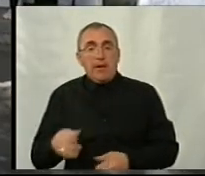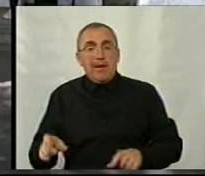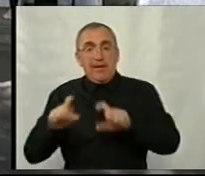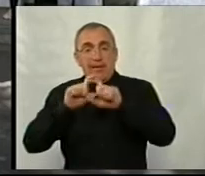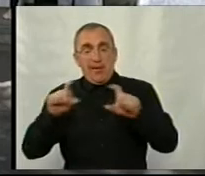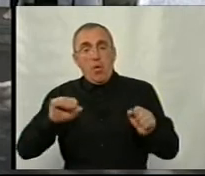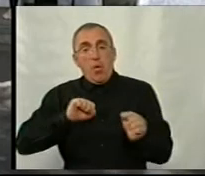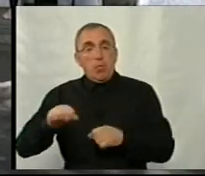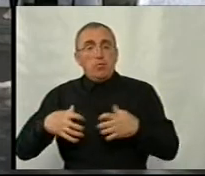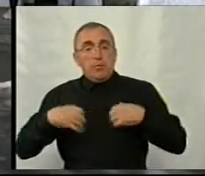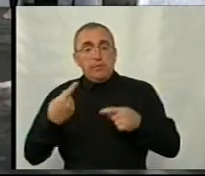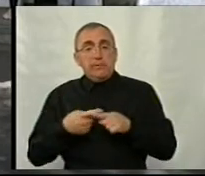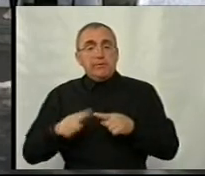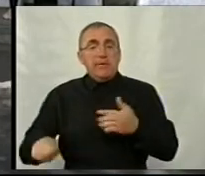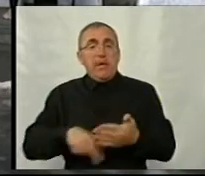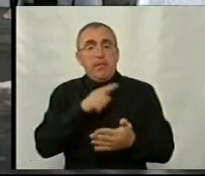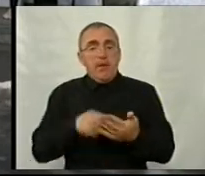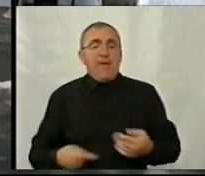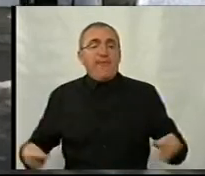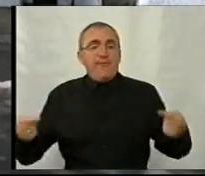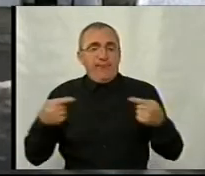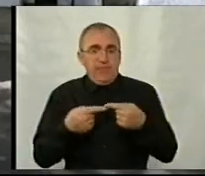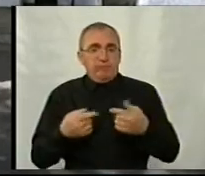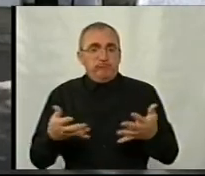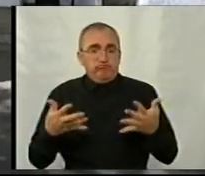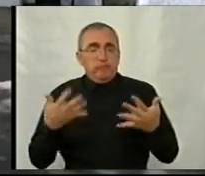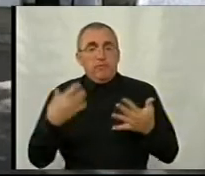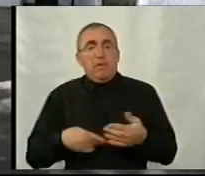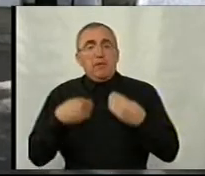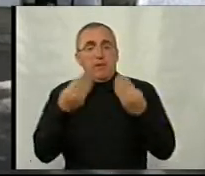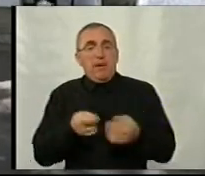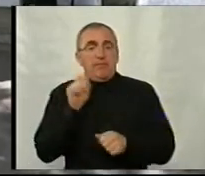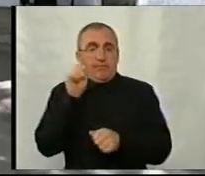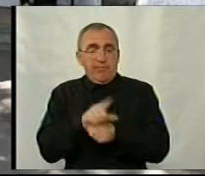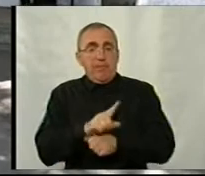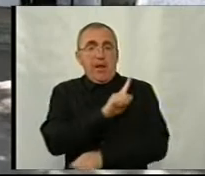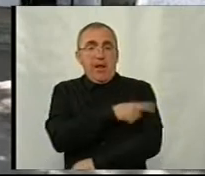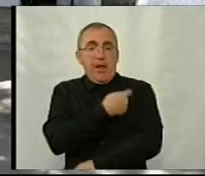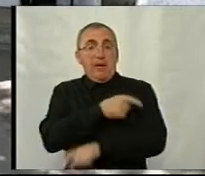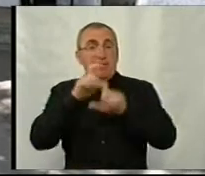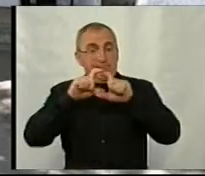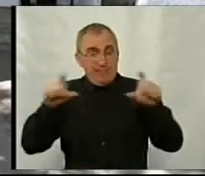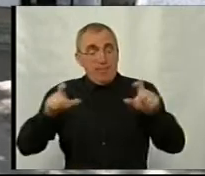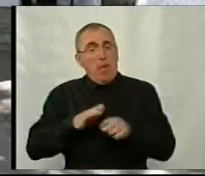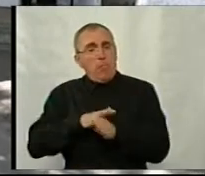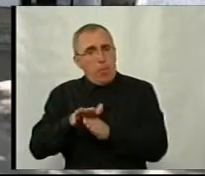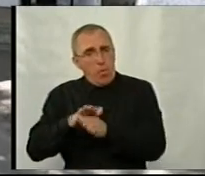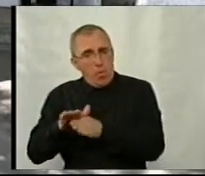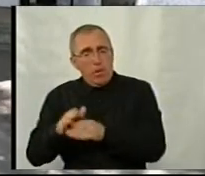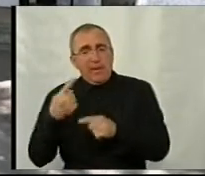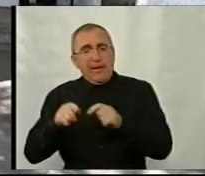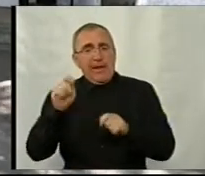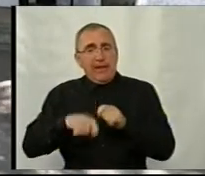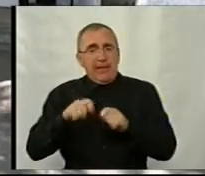здоров'я це питання визначено. І дана вказівка лікувальним закладам, щоб вони проводили такі